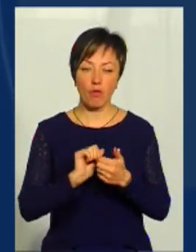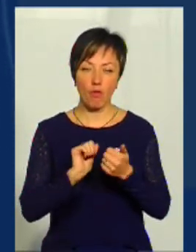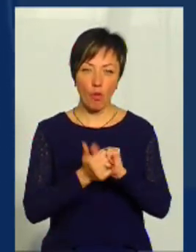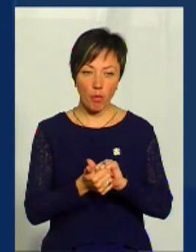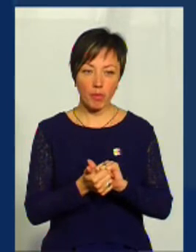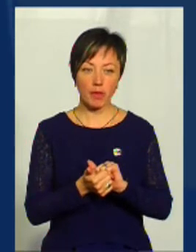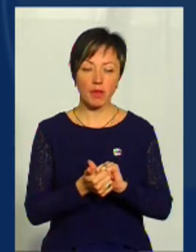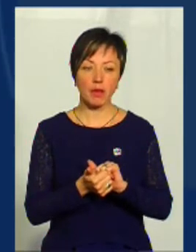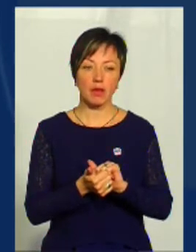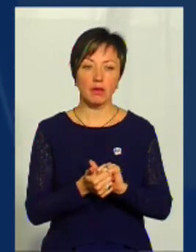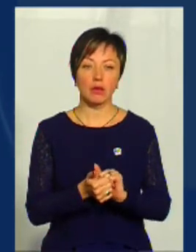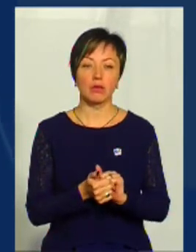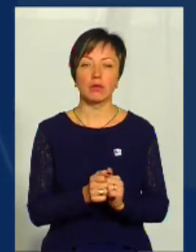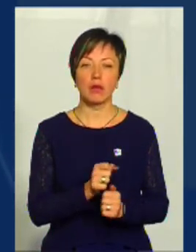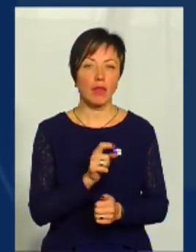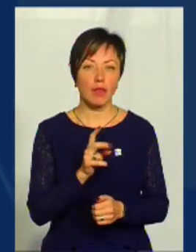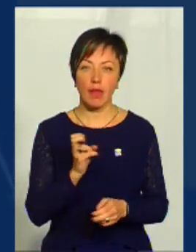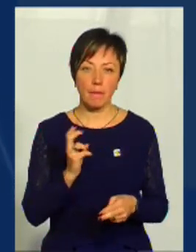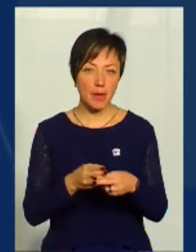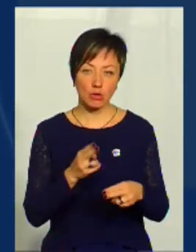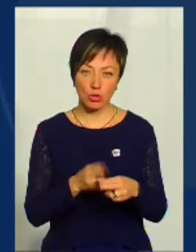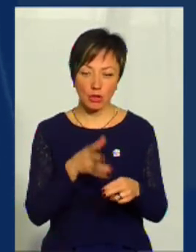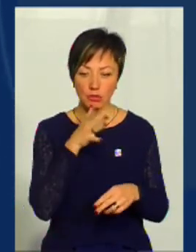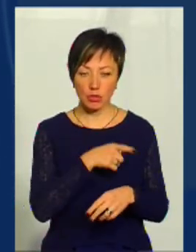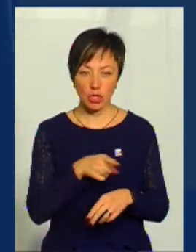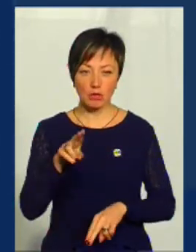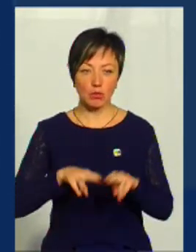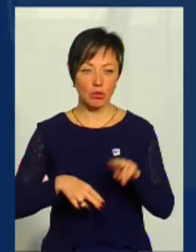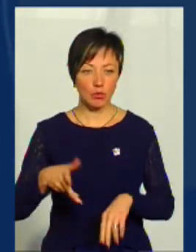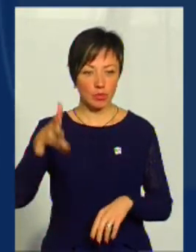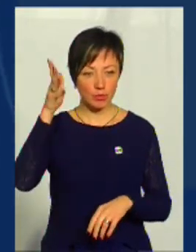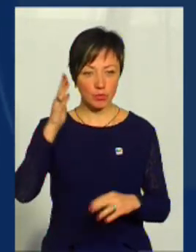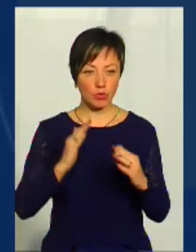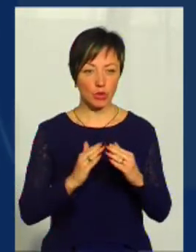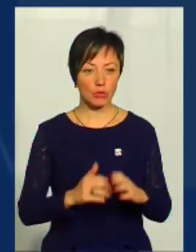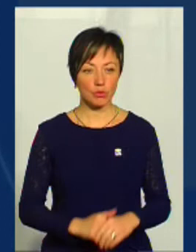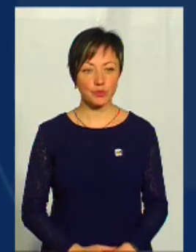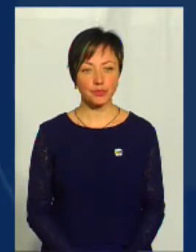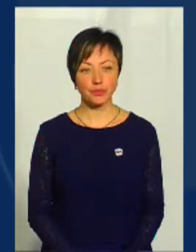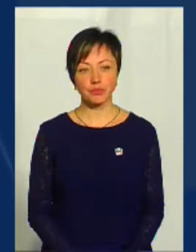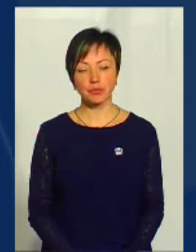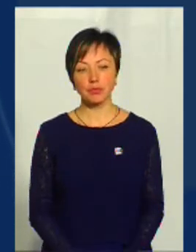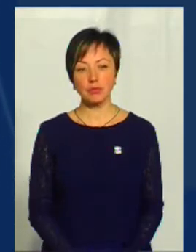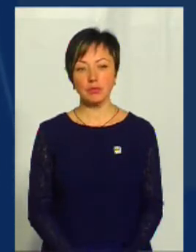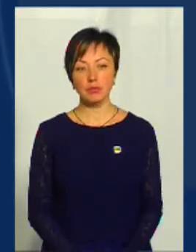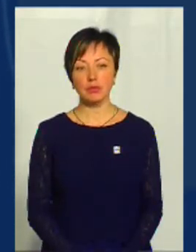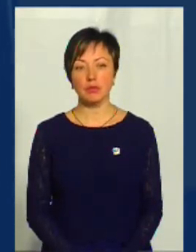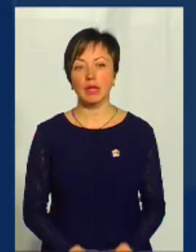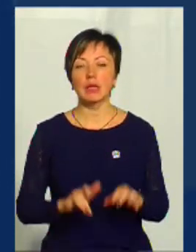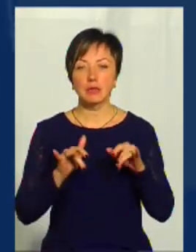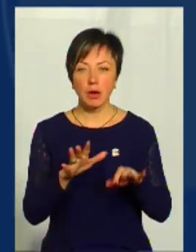зазначену суму зобов'язувалися не спорювати перешкод під час зведення багатоквартирного будинку. Страви